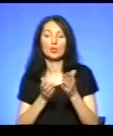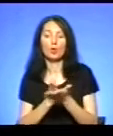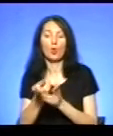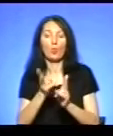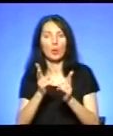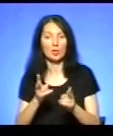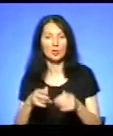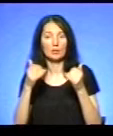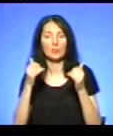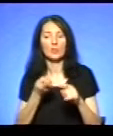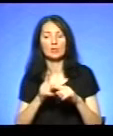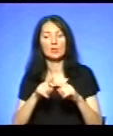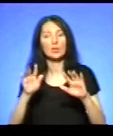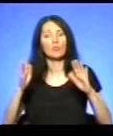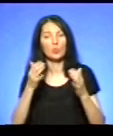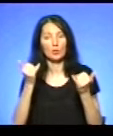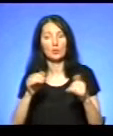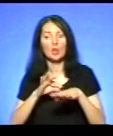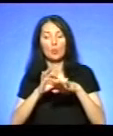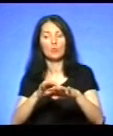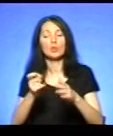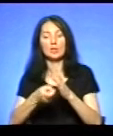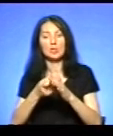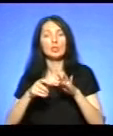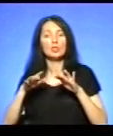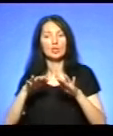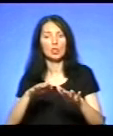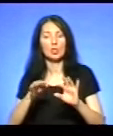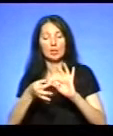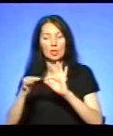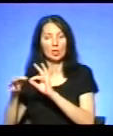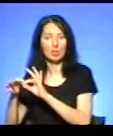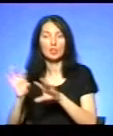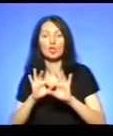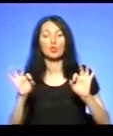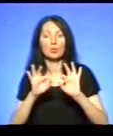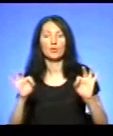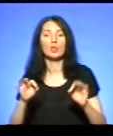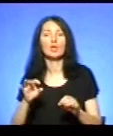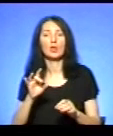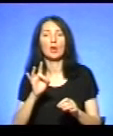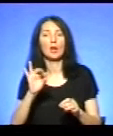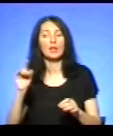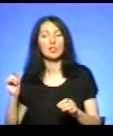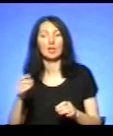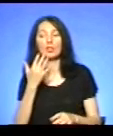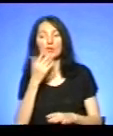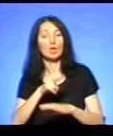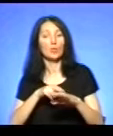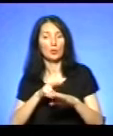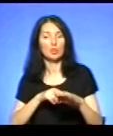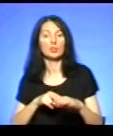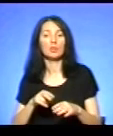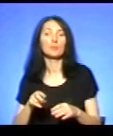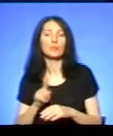За даним випадком зараз проводяться слідчі дії. Детальніше розповідає речник Національної поліції в Тернопільській області